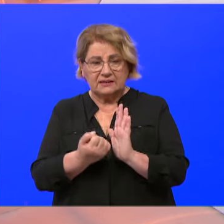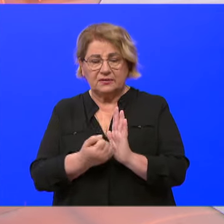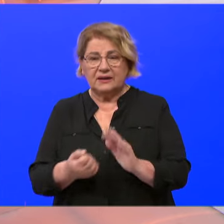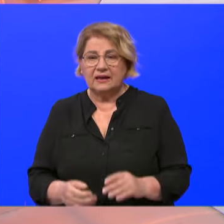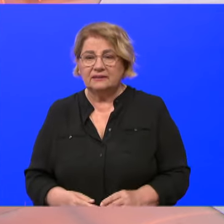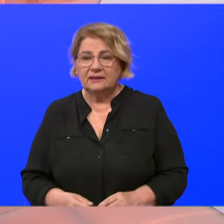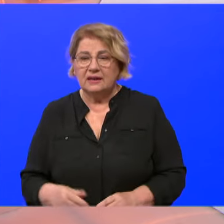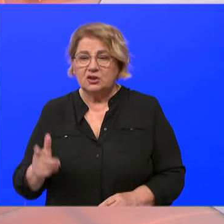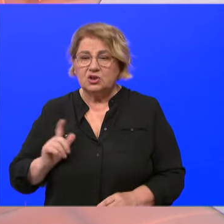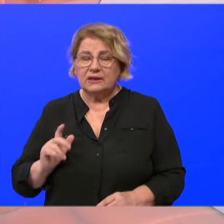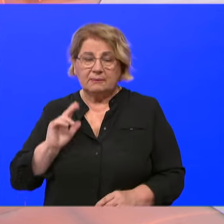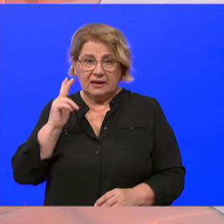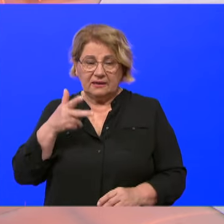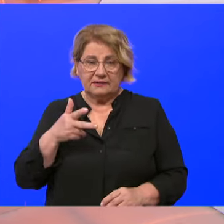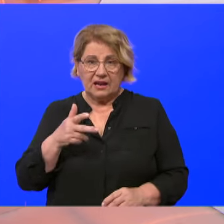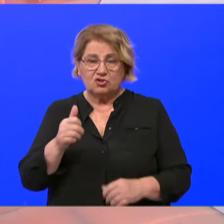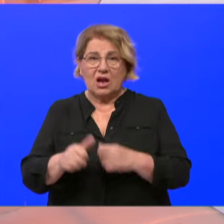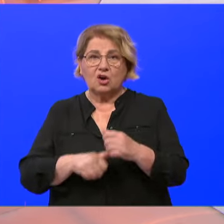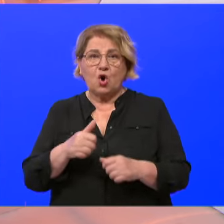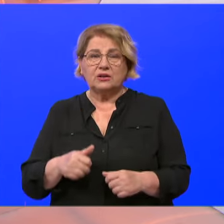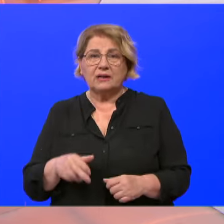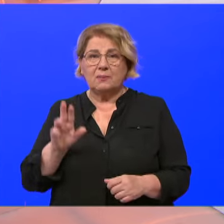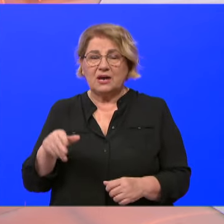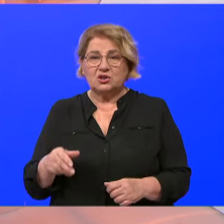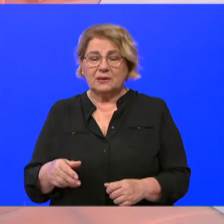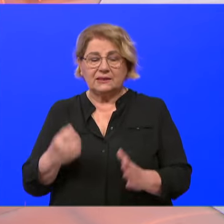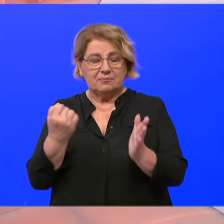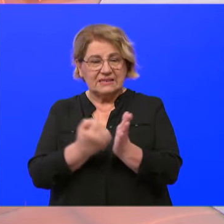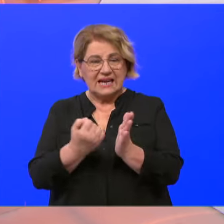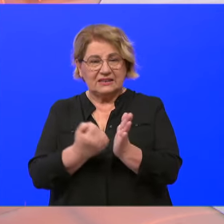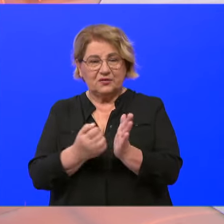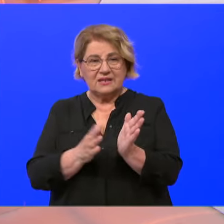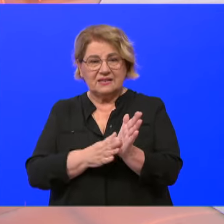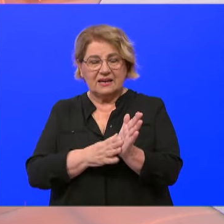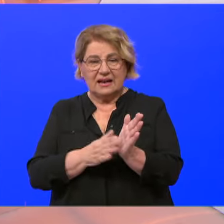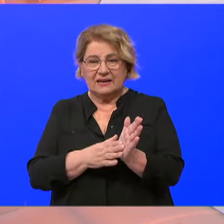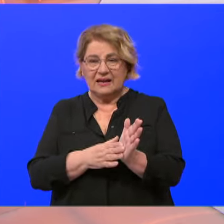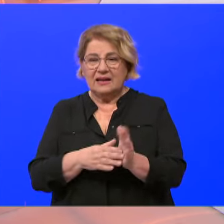Evo, čekam još treća godina, pa će ubiti certificirani, ako Bog da,